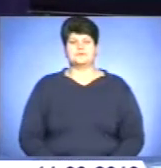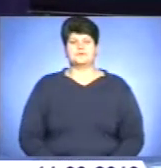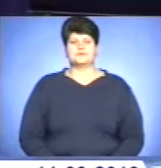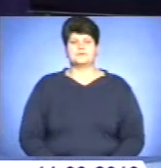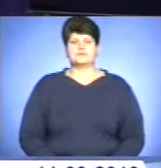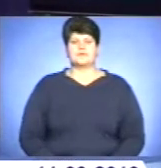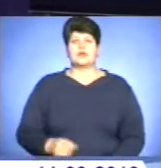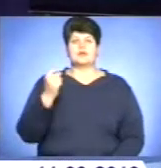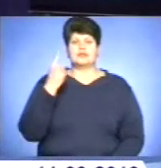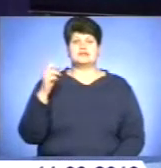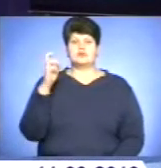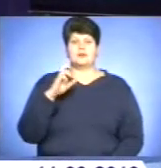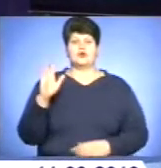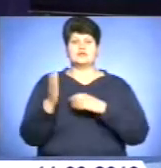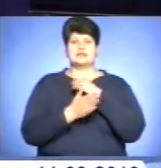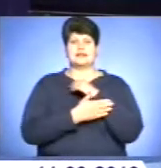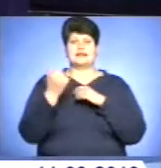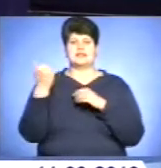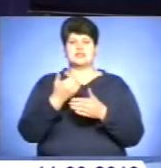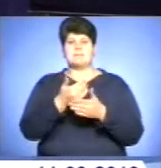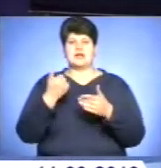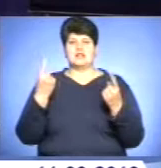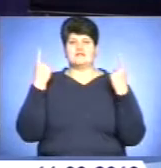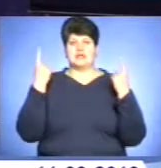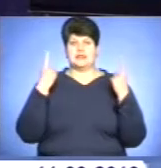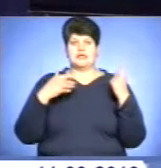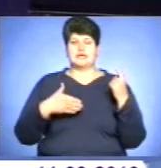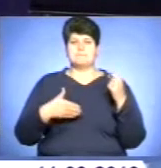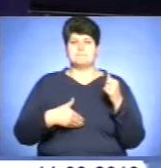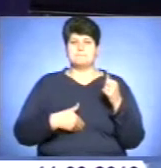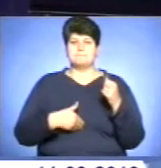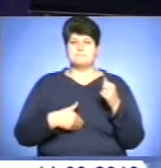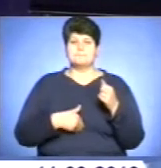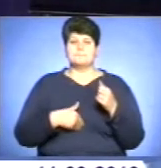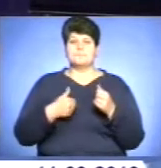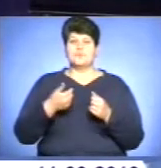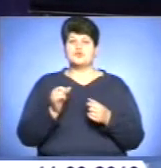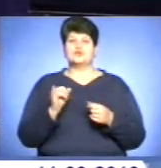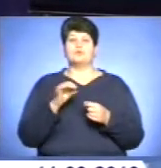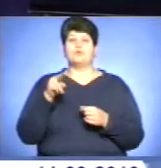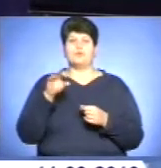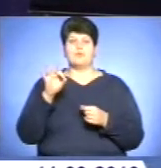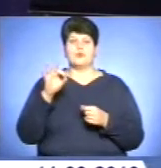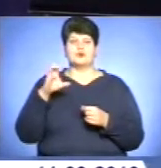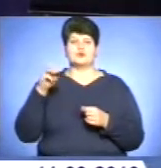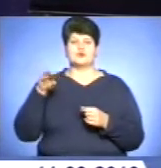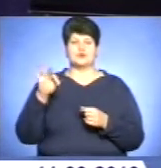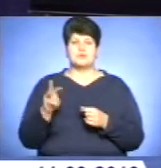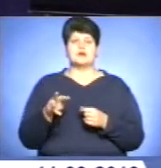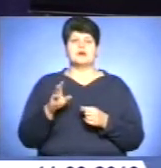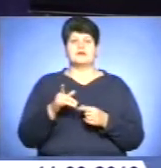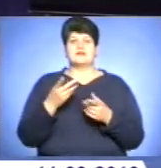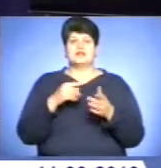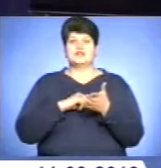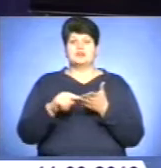11 березня останній тиждень перед Великим постом за сім тижнів до Великого визначають масницю або сиропусний